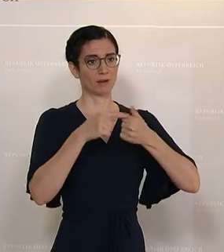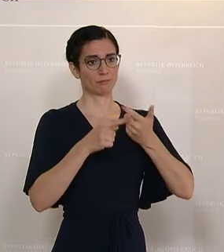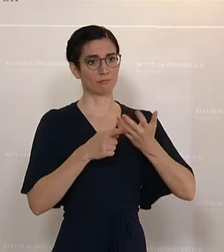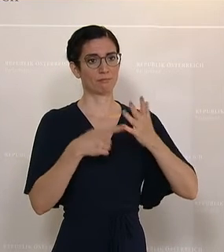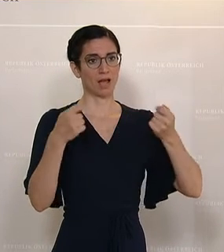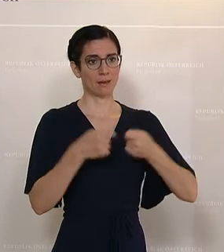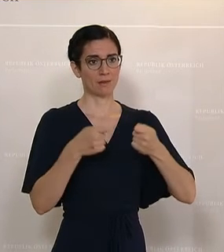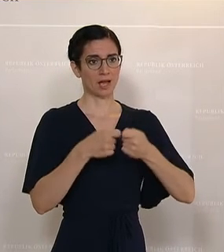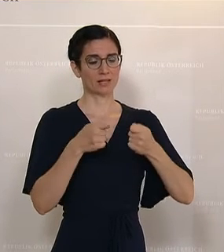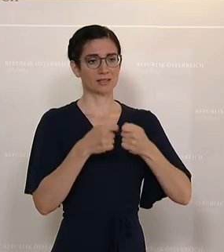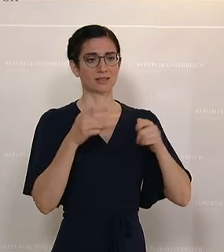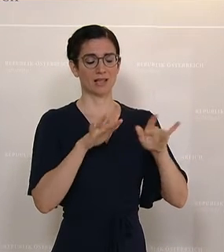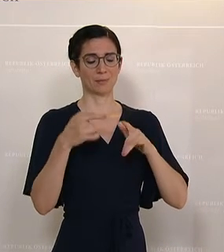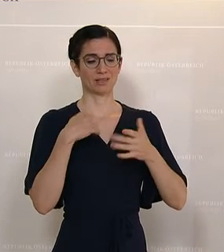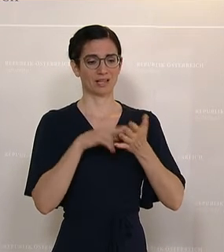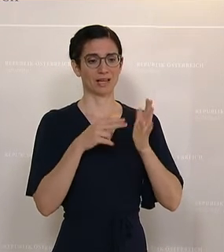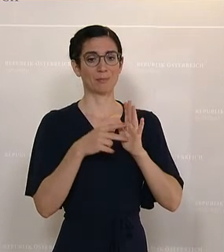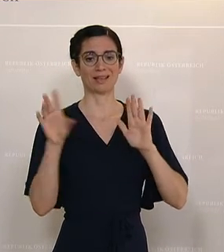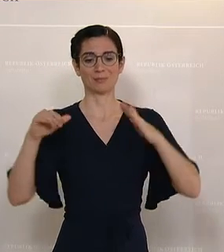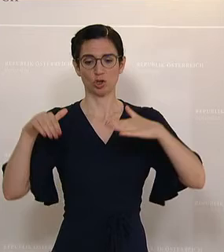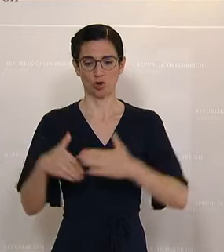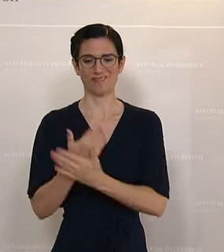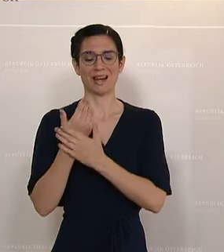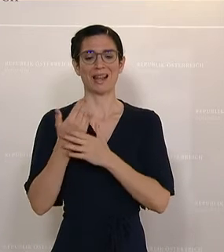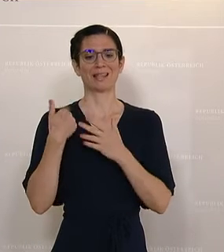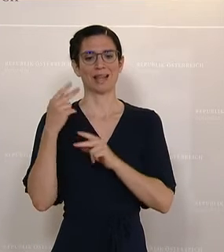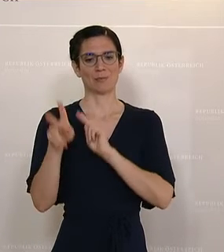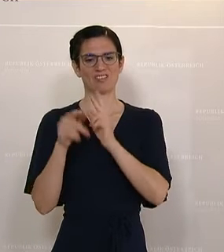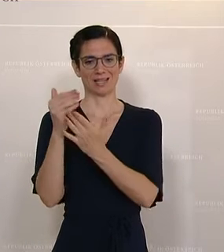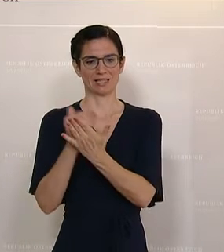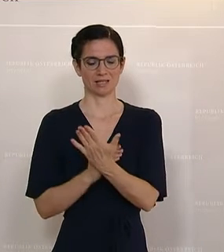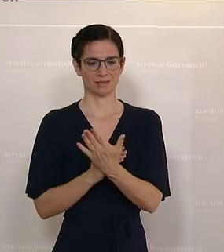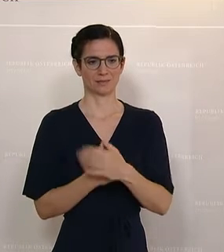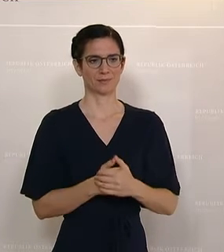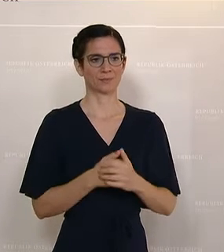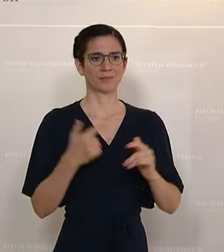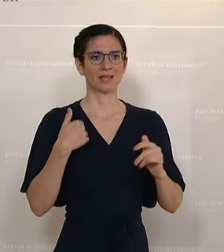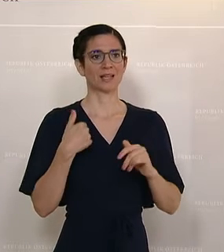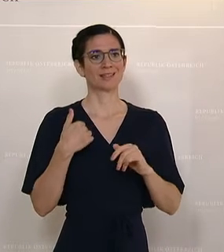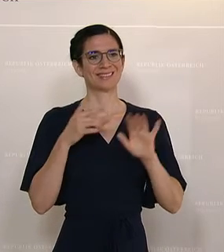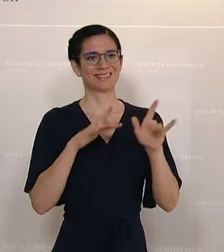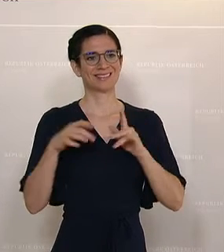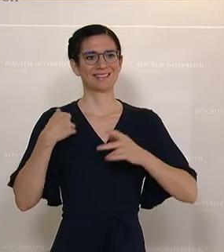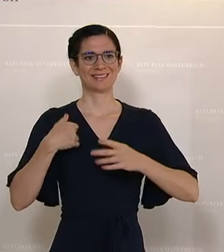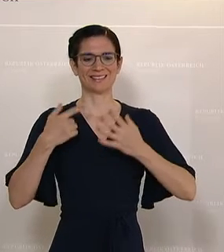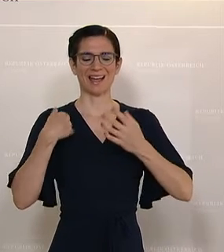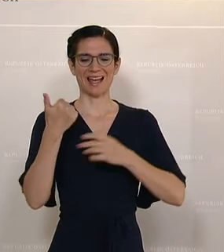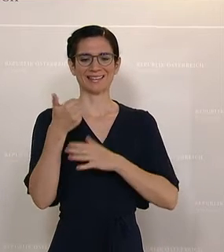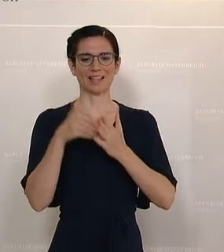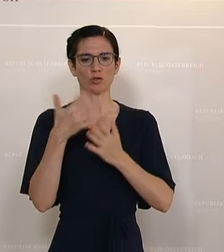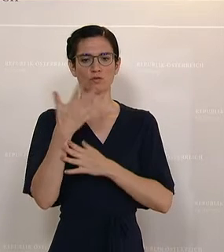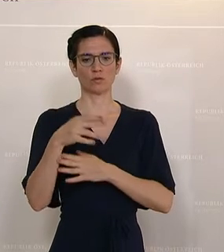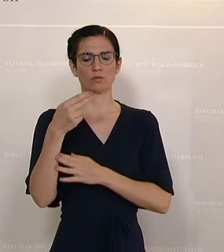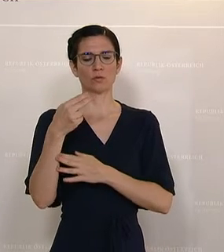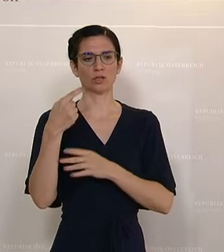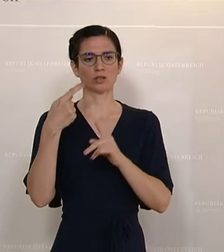durch eine Novelle zum Bundespflegegeldgesetz vorgesehen. Es ist zum einen einmal die Leistung eines Angehörigenbonus in der Höhe von 1.500